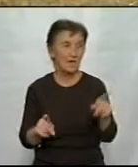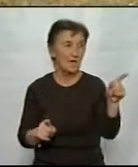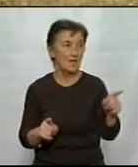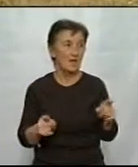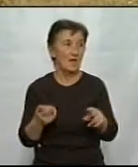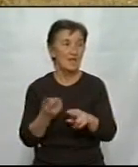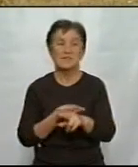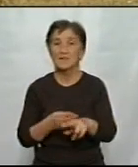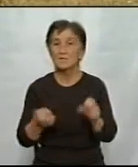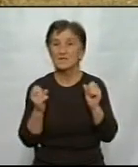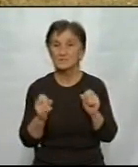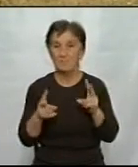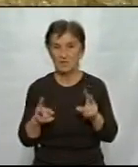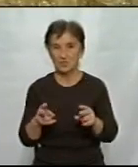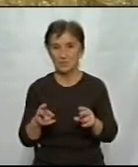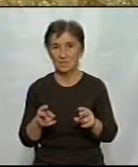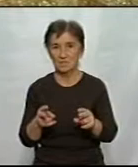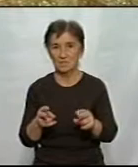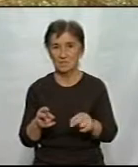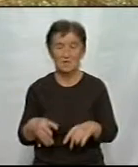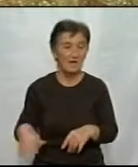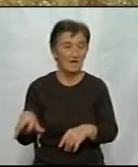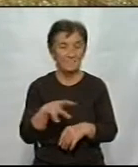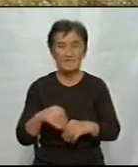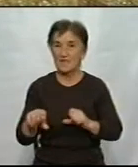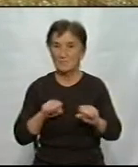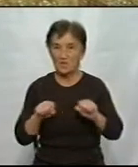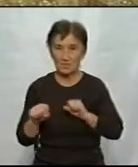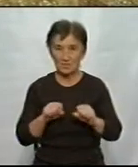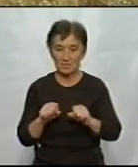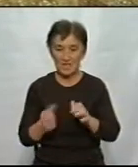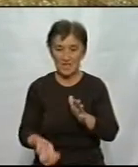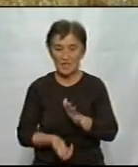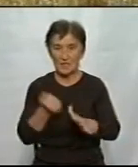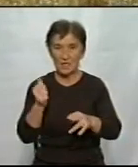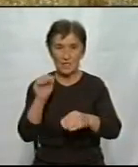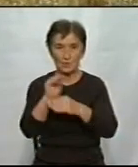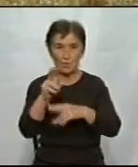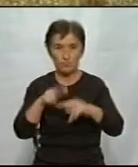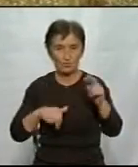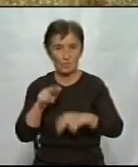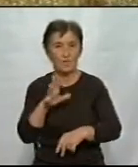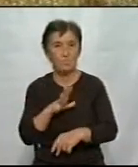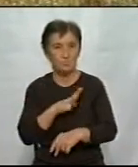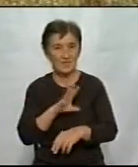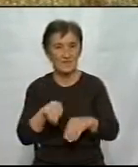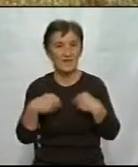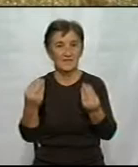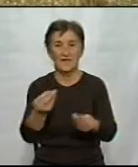каже начальник управління з надзвичайних ситуацій. Всім керівникам недобудов був поставлений термін до